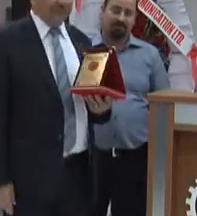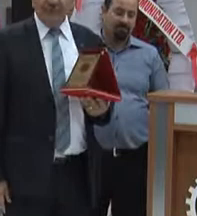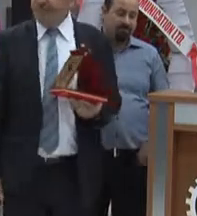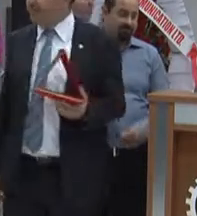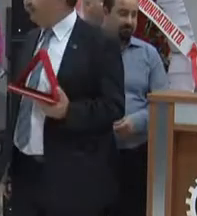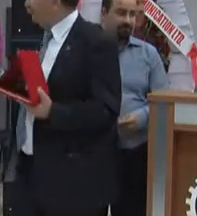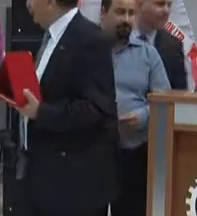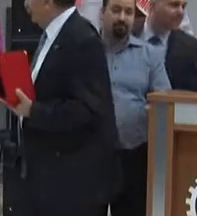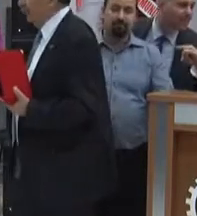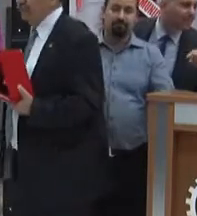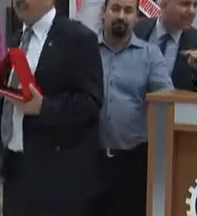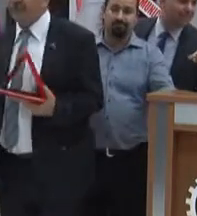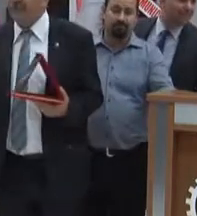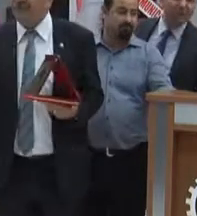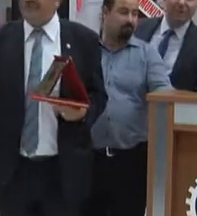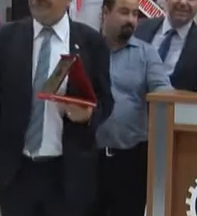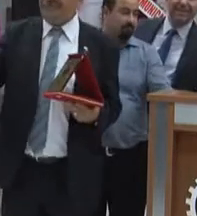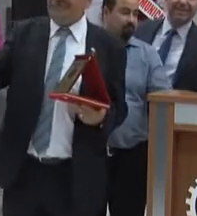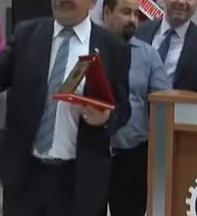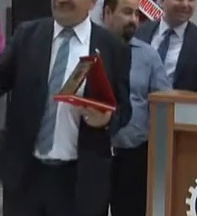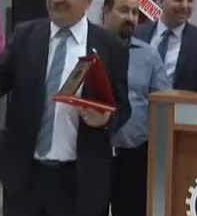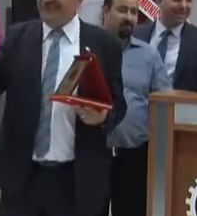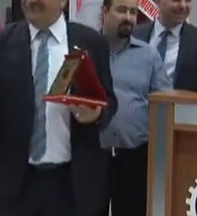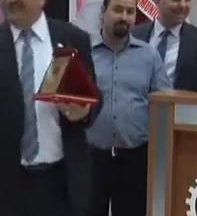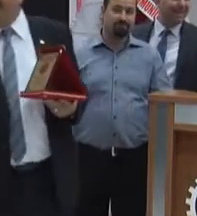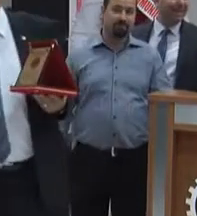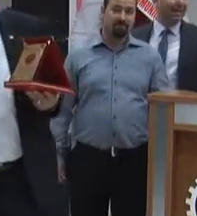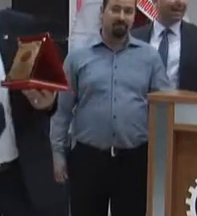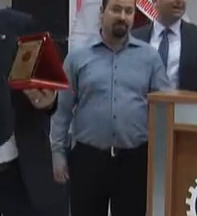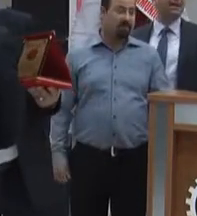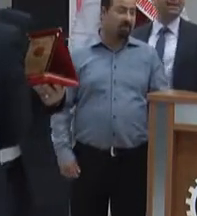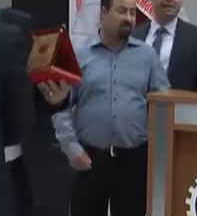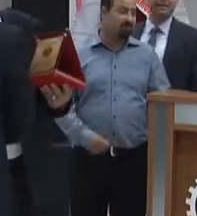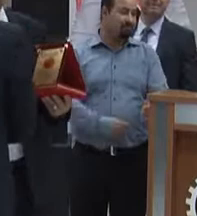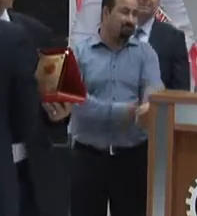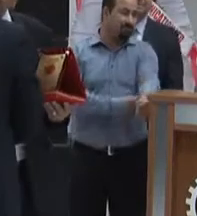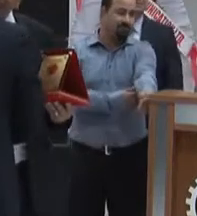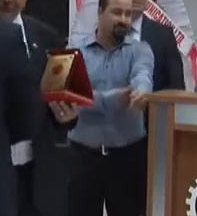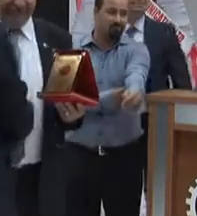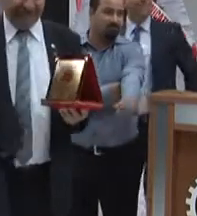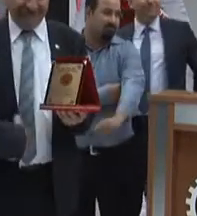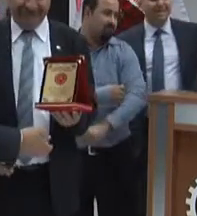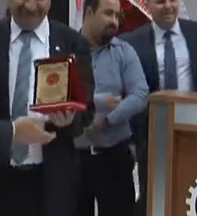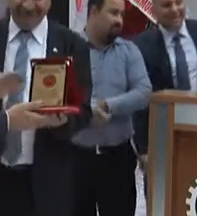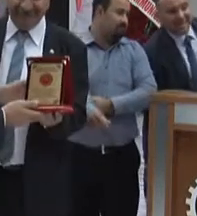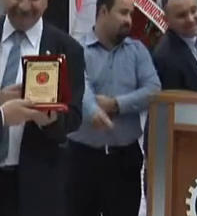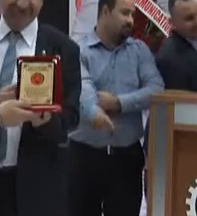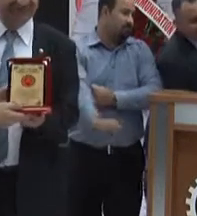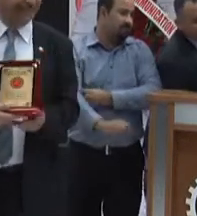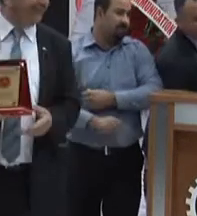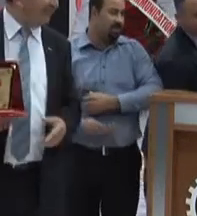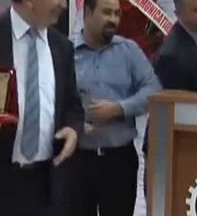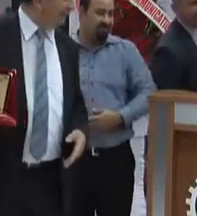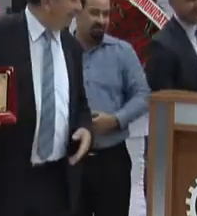resepsiyonla kutlandı. Etkinlikte 25 yıl ve üzeri kamu hizmeti